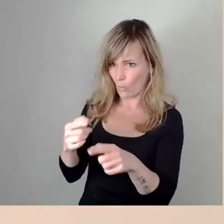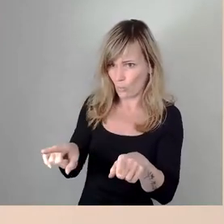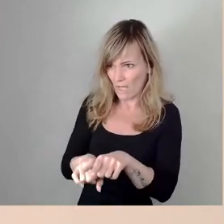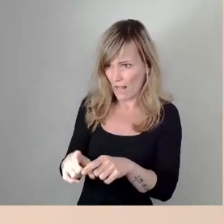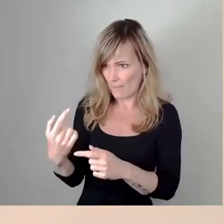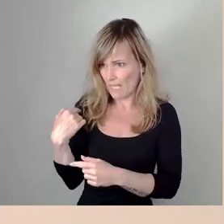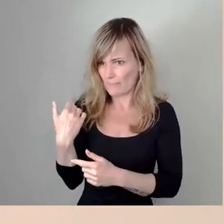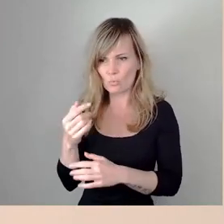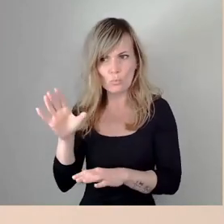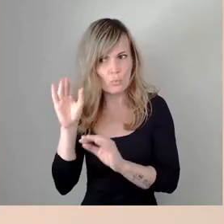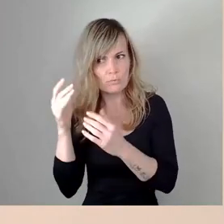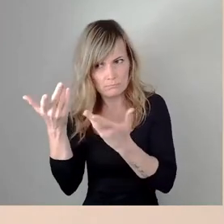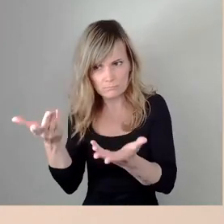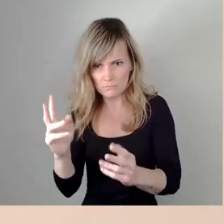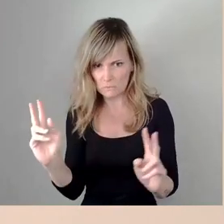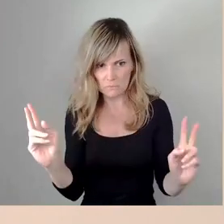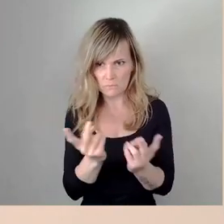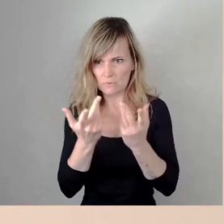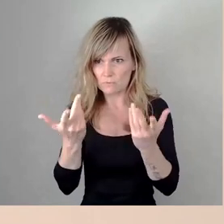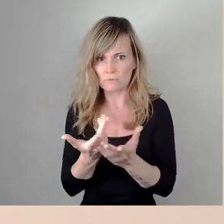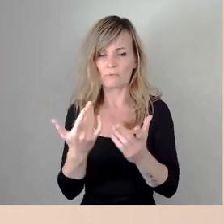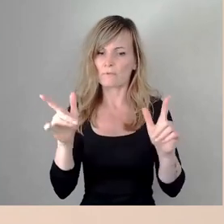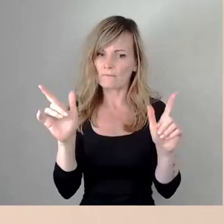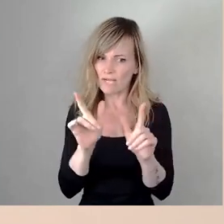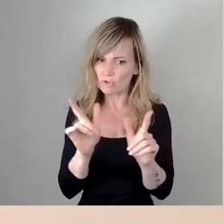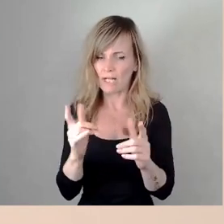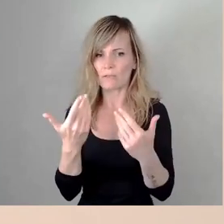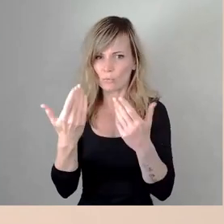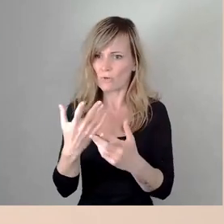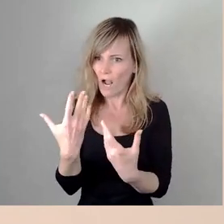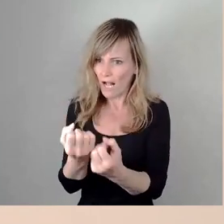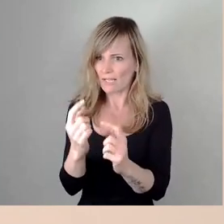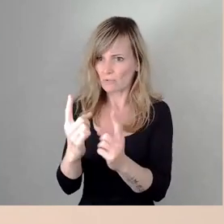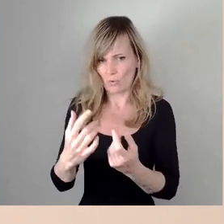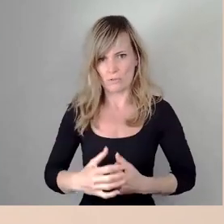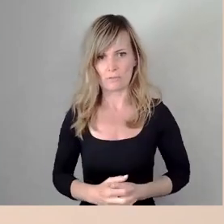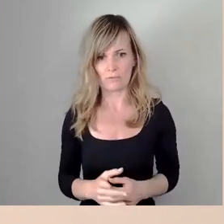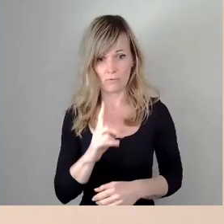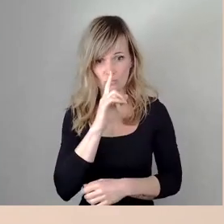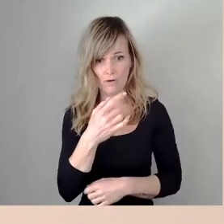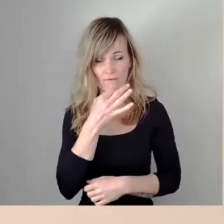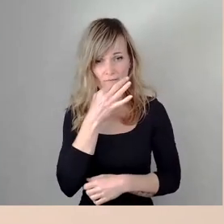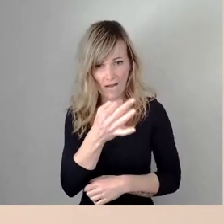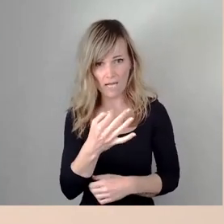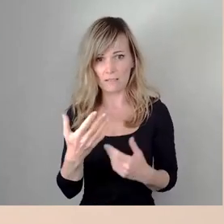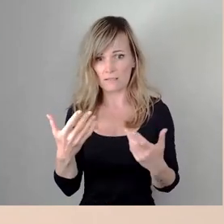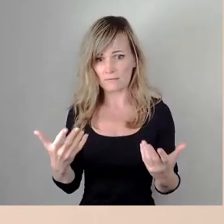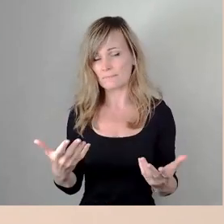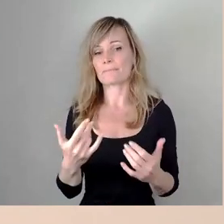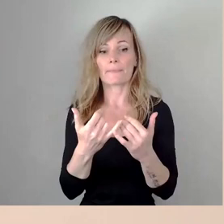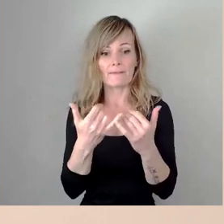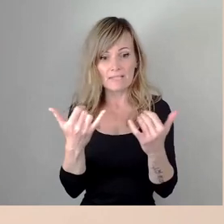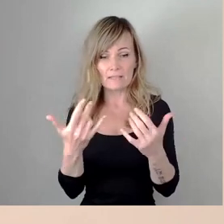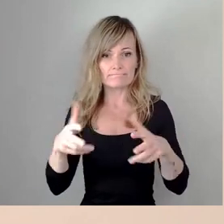hier wahrgenommen, dieses Veranstaltungsformat zu halten und die Frage ist nur genau die wie kriegt man das